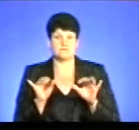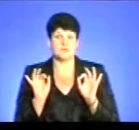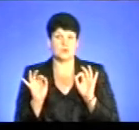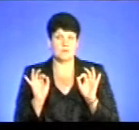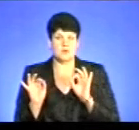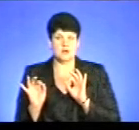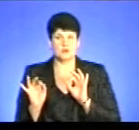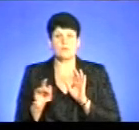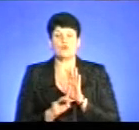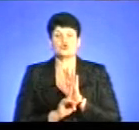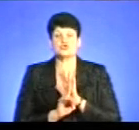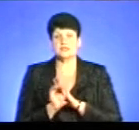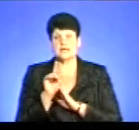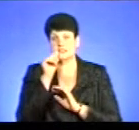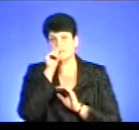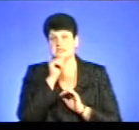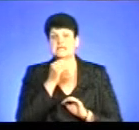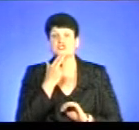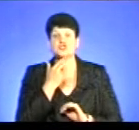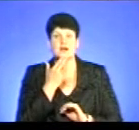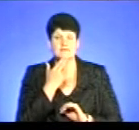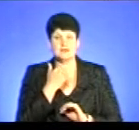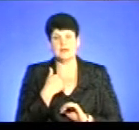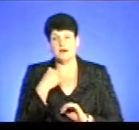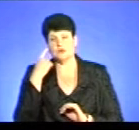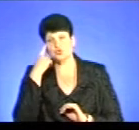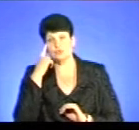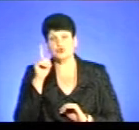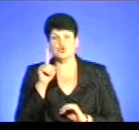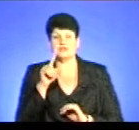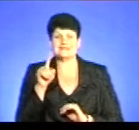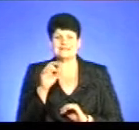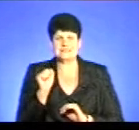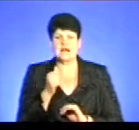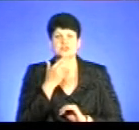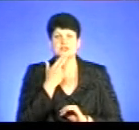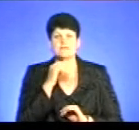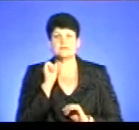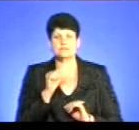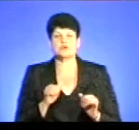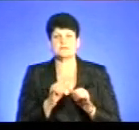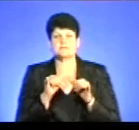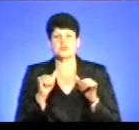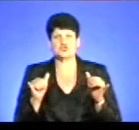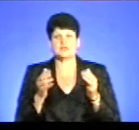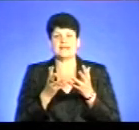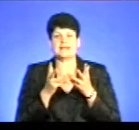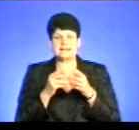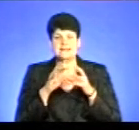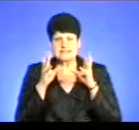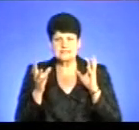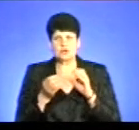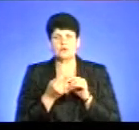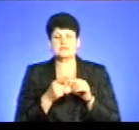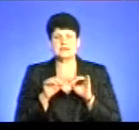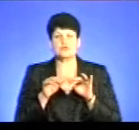і починається місяць червень. Буквально, я думаю, що за червень ми зможемо збільшити кількість. Але, взагалі, цей процес,